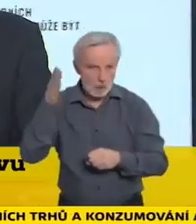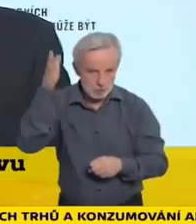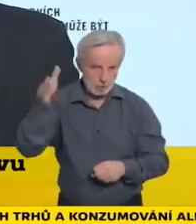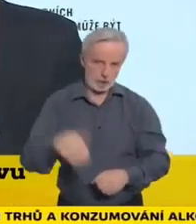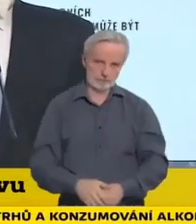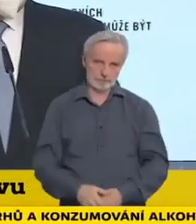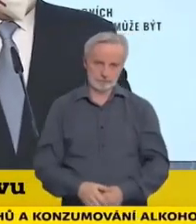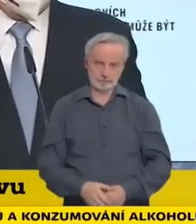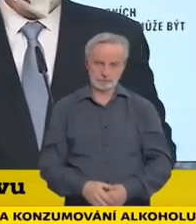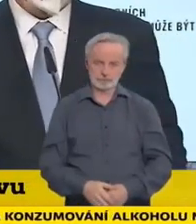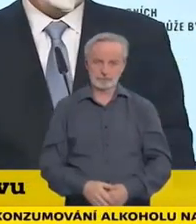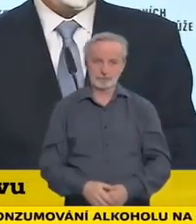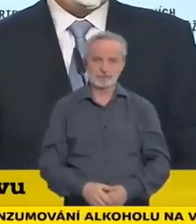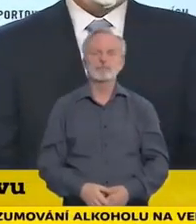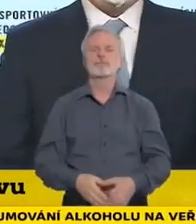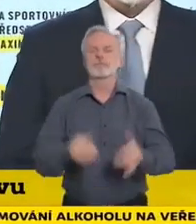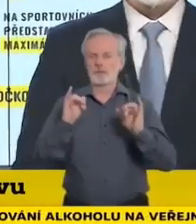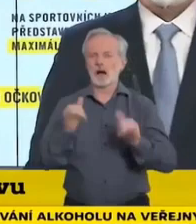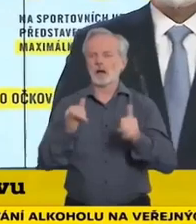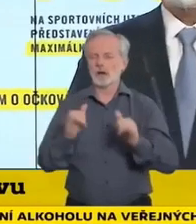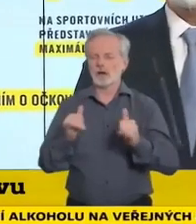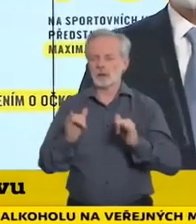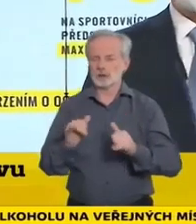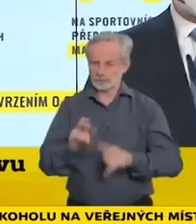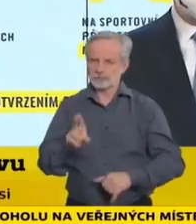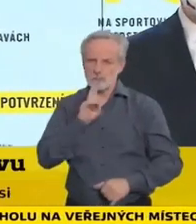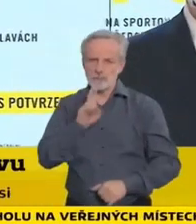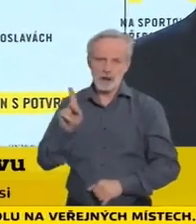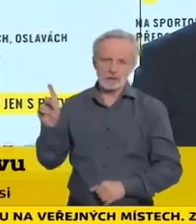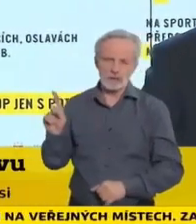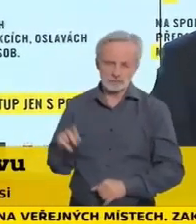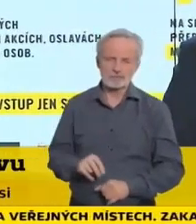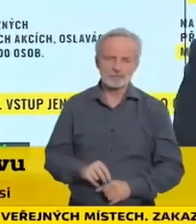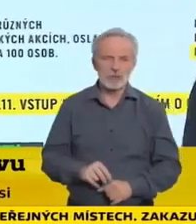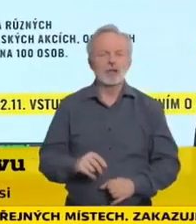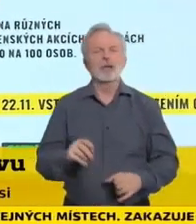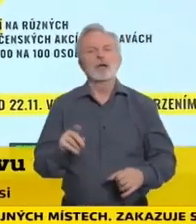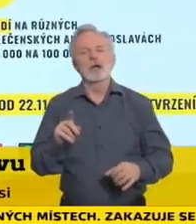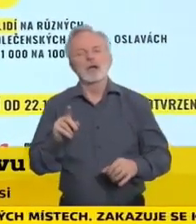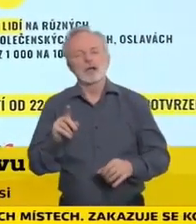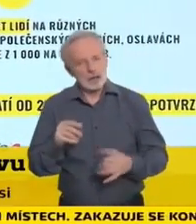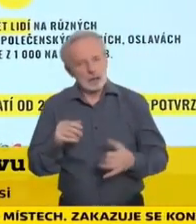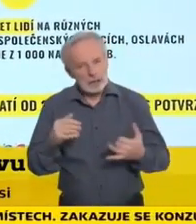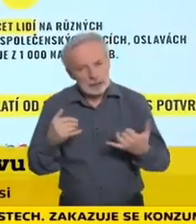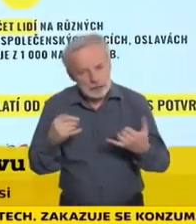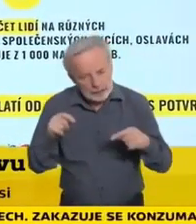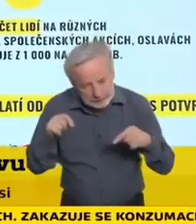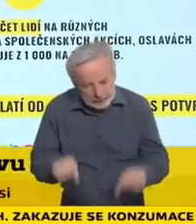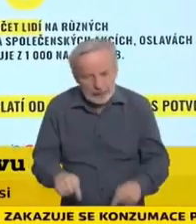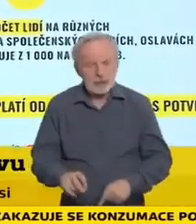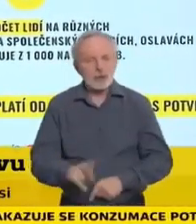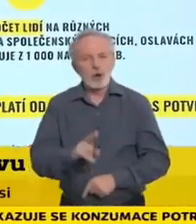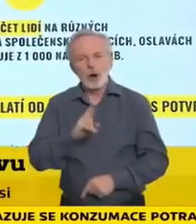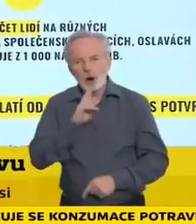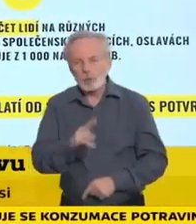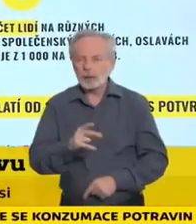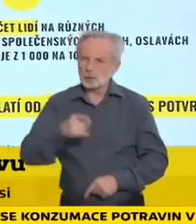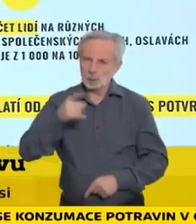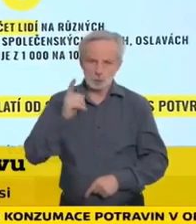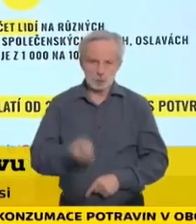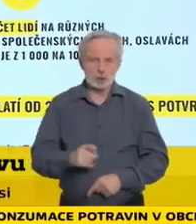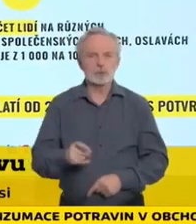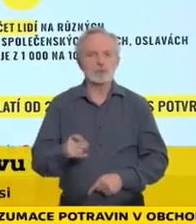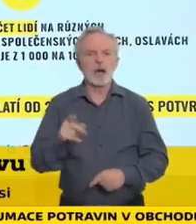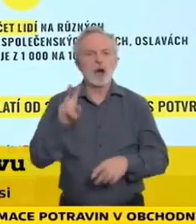Je to tak, já si myslím, že my musíme v tuto chvíli skutečně, jak jsem už o tom hovořil, vyhodnotit ta opatření,